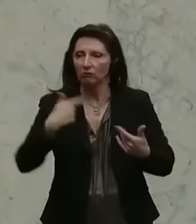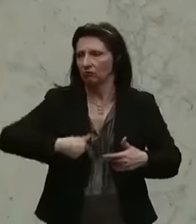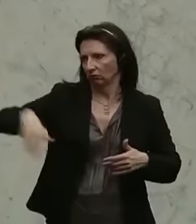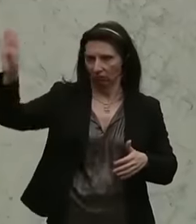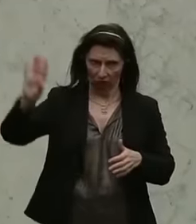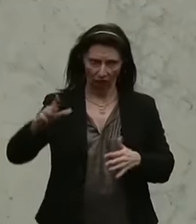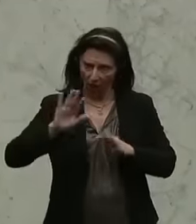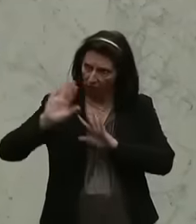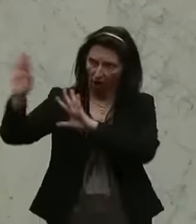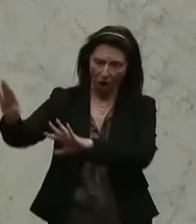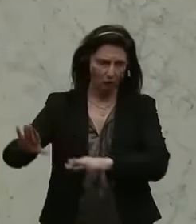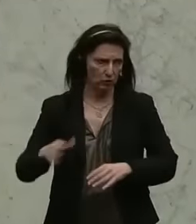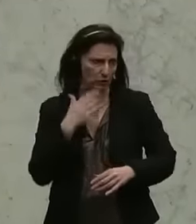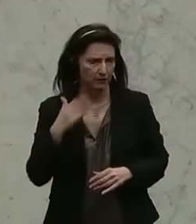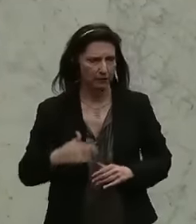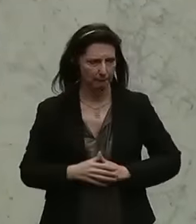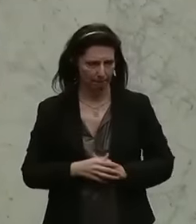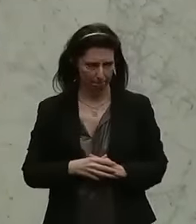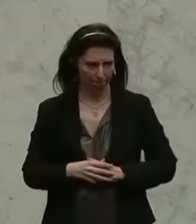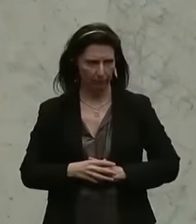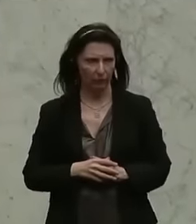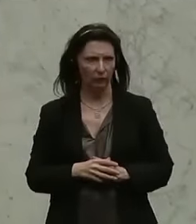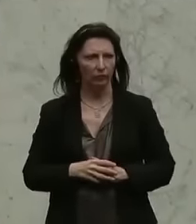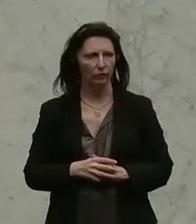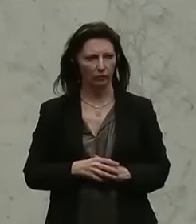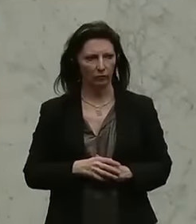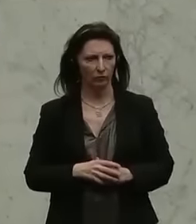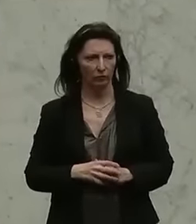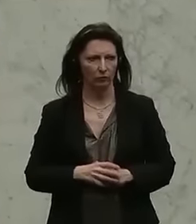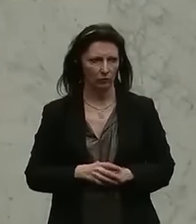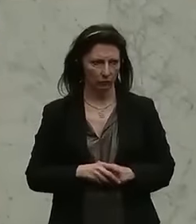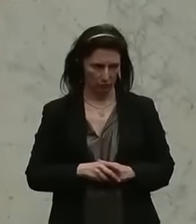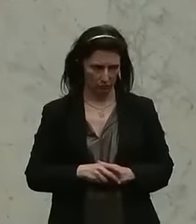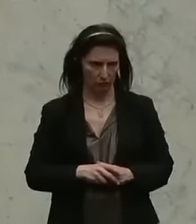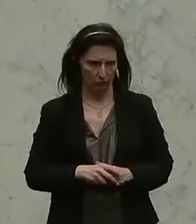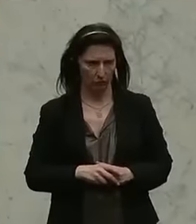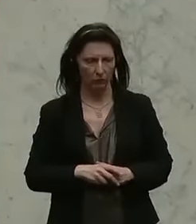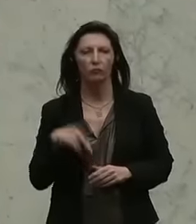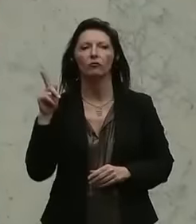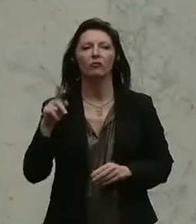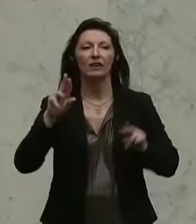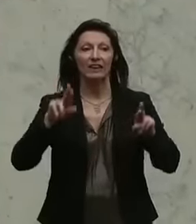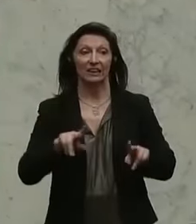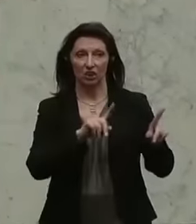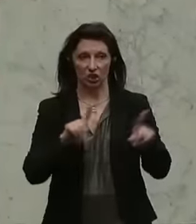Der Selbstverteidigungsunterricht an Schulen sei notwendig, der der Schutz des Staates hier versage, so Wendelin Mölzer von der FPÖ.